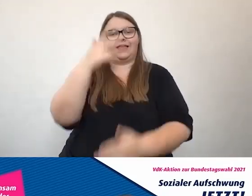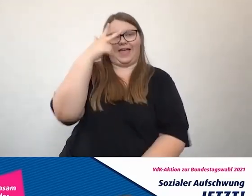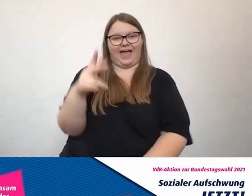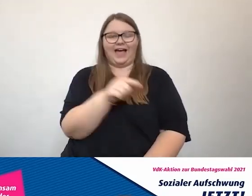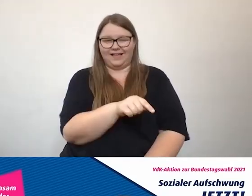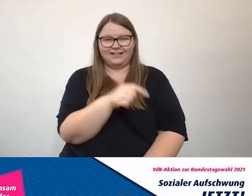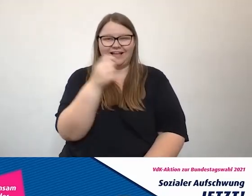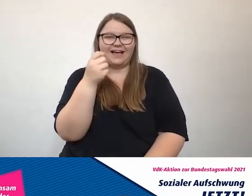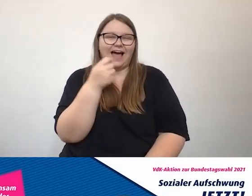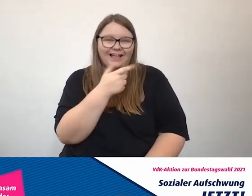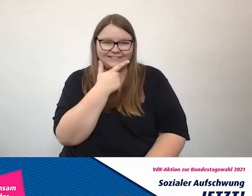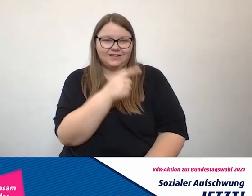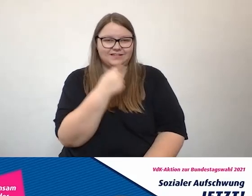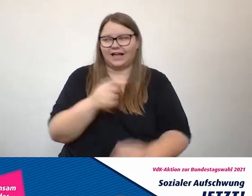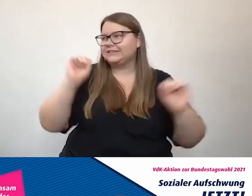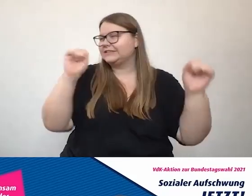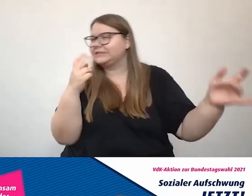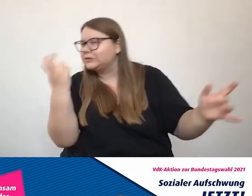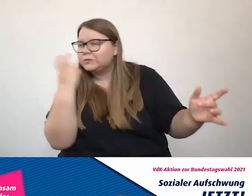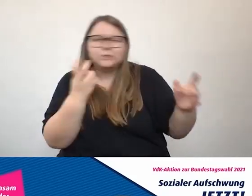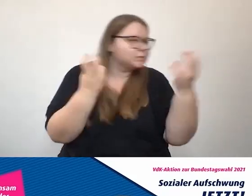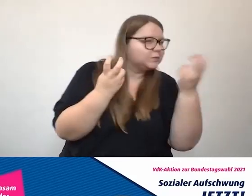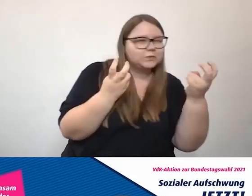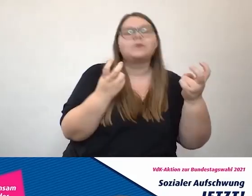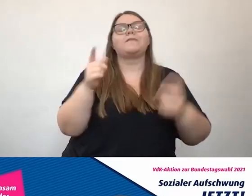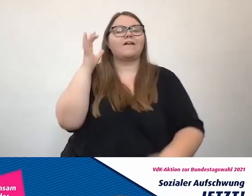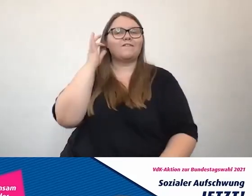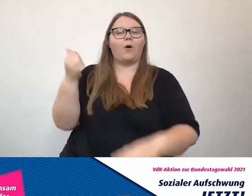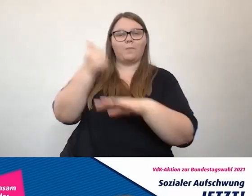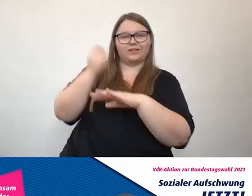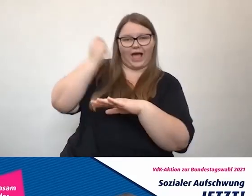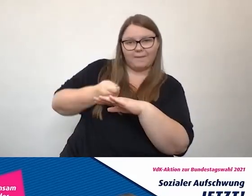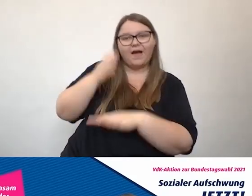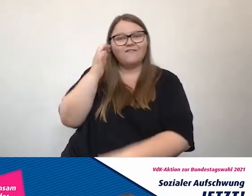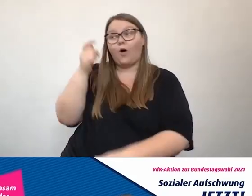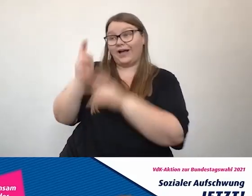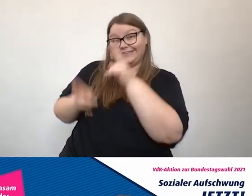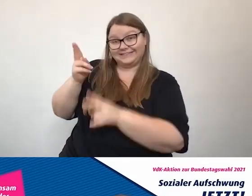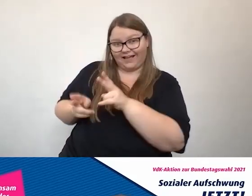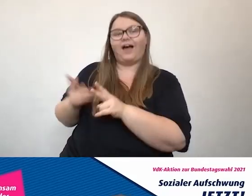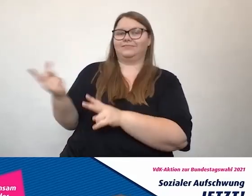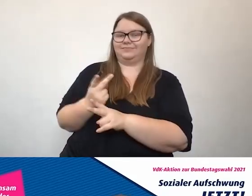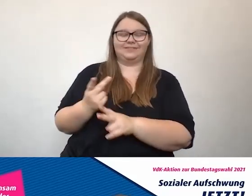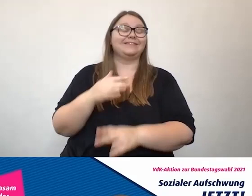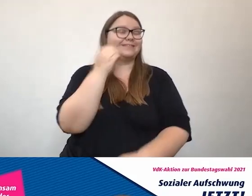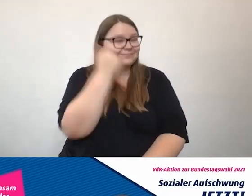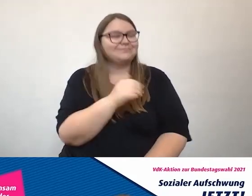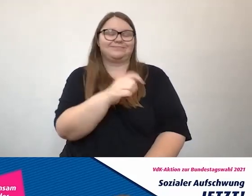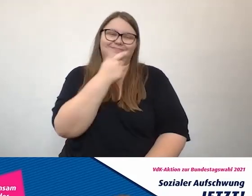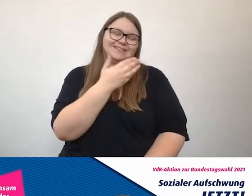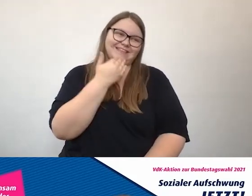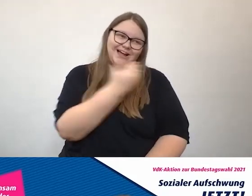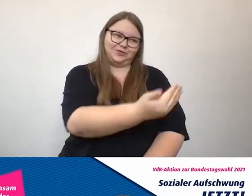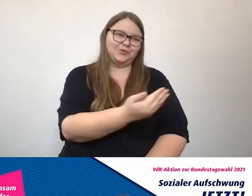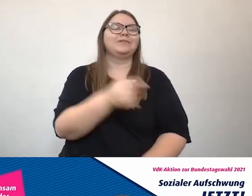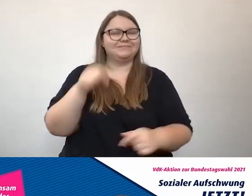Heinecke war total aktiv und hat noch, hat Frau Boshammer und Frau Richter aufgetan. Und lieber Andreas, auch dafür ganz herzlichen Dank, dass